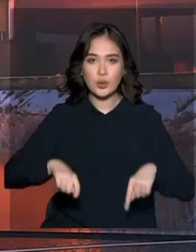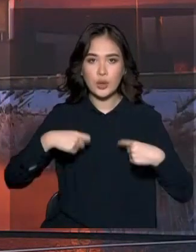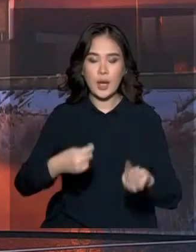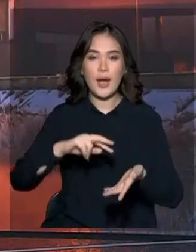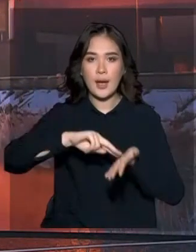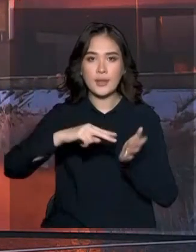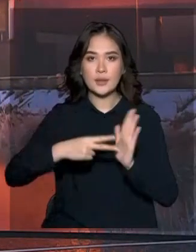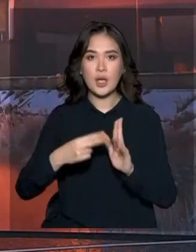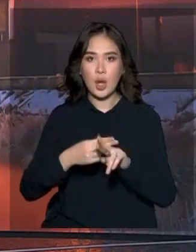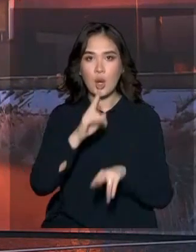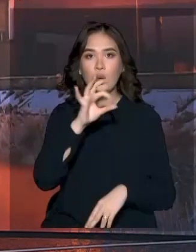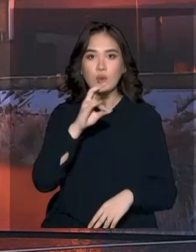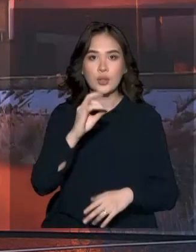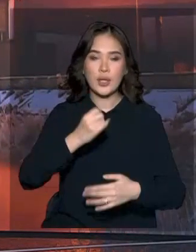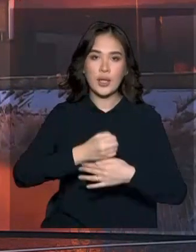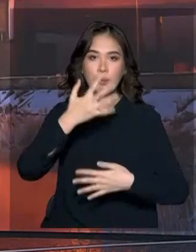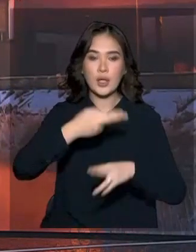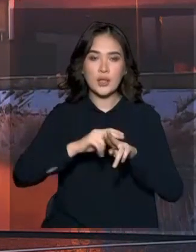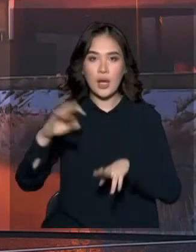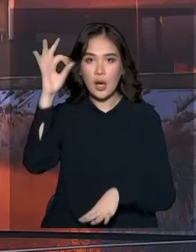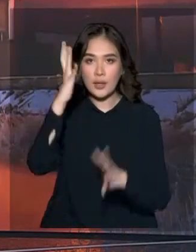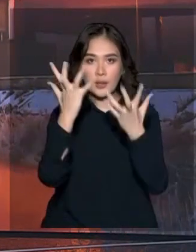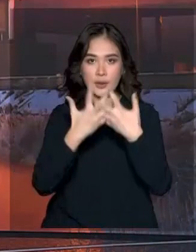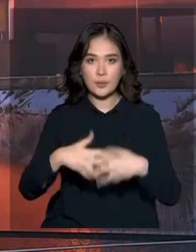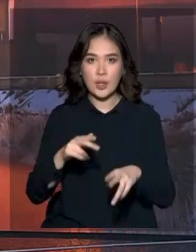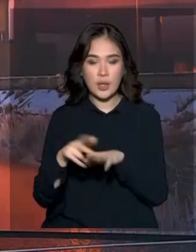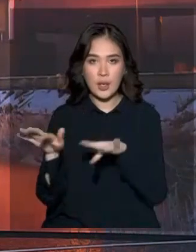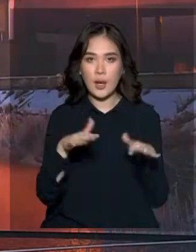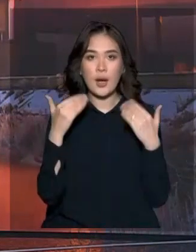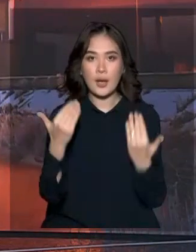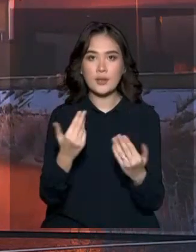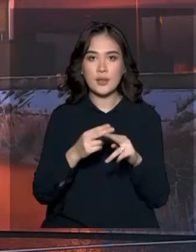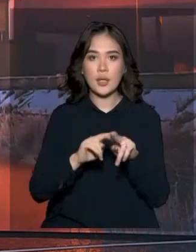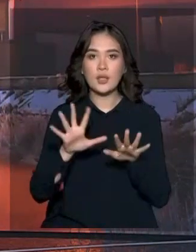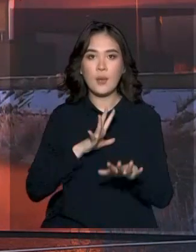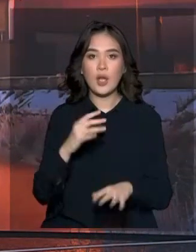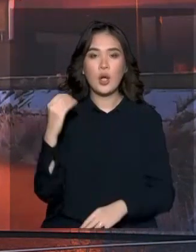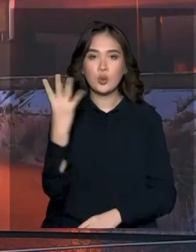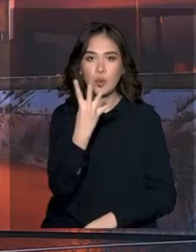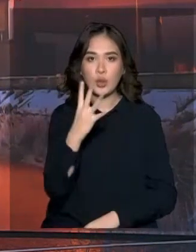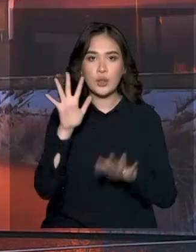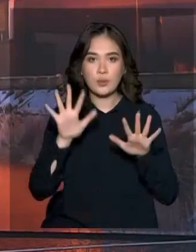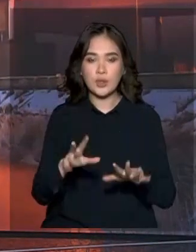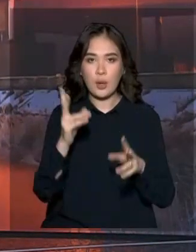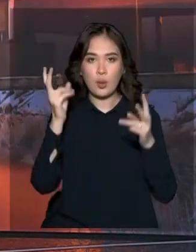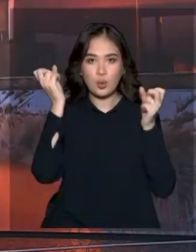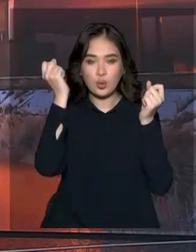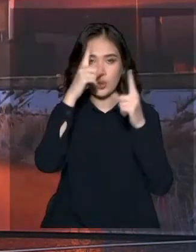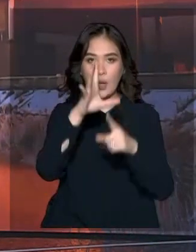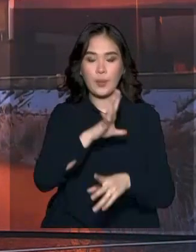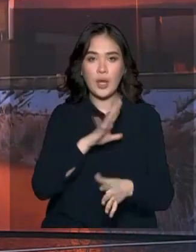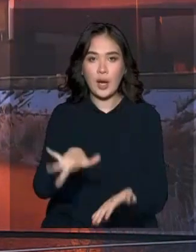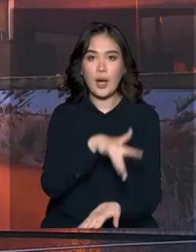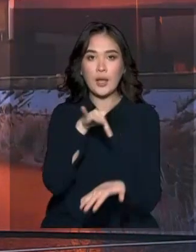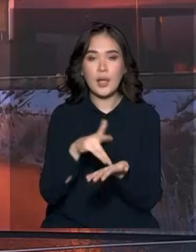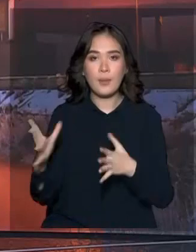архитектуралық көне ғимараттар меншік елері есепінен реставрациадан өтіп. Қазір шағарда осындай 4 нысан анықтал бұтырым. Ал